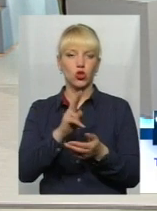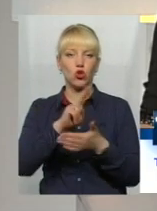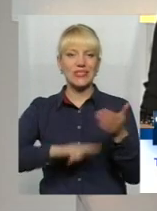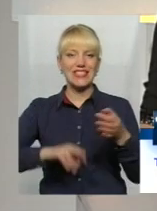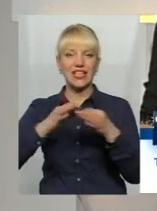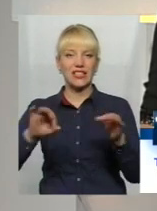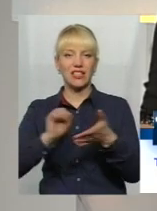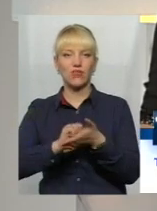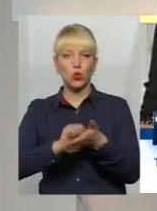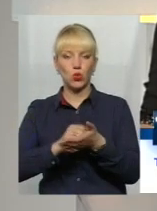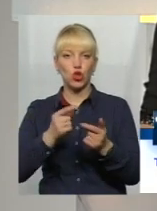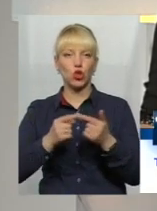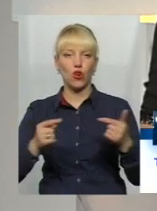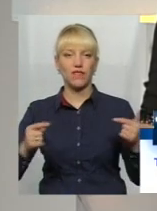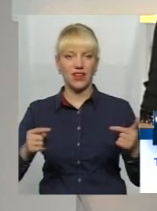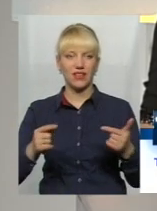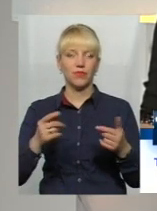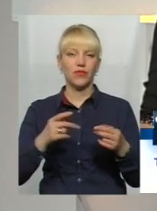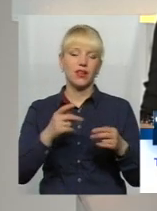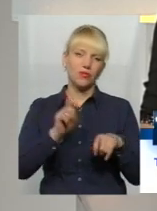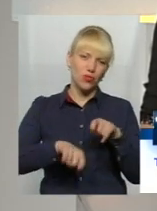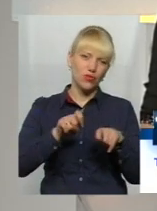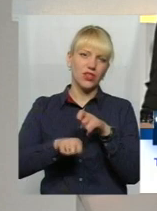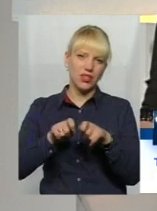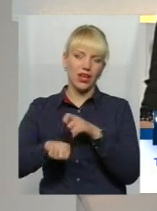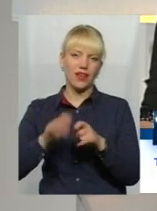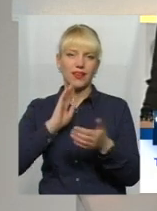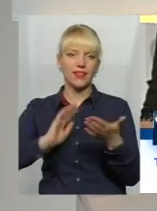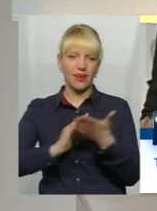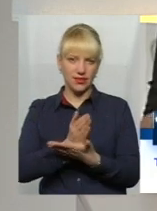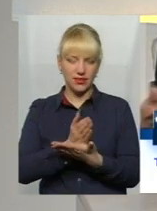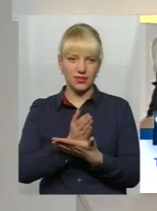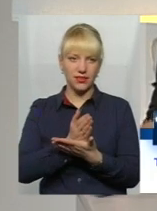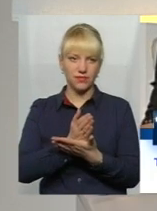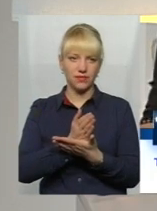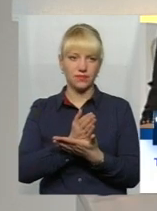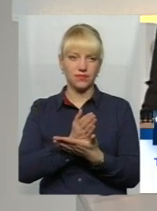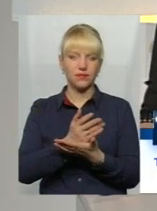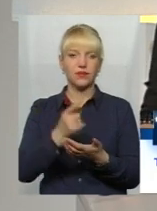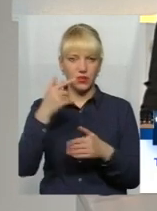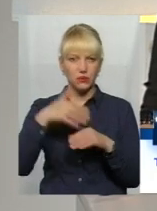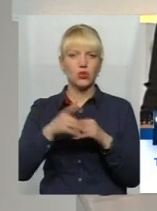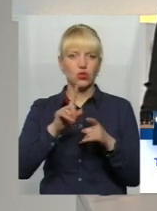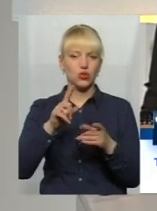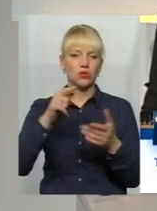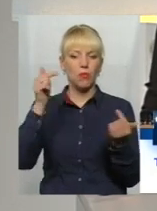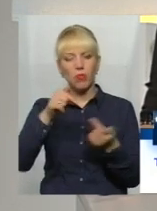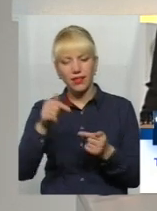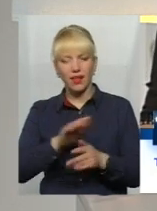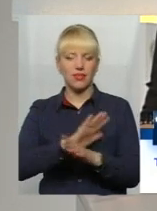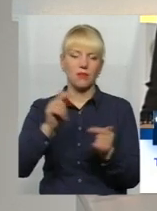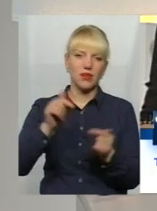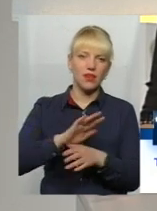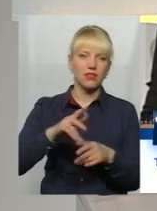він... Як, чи він... Так, обов'язково. Ну, зрозуміло, чи він добрий для продажу,